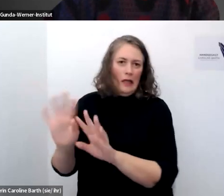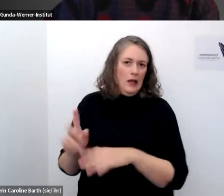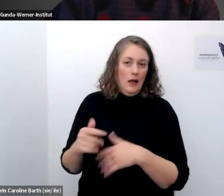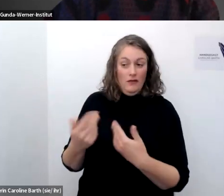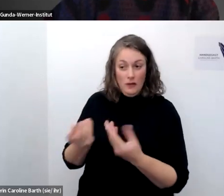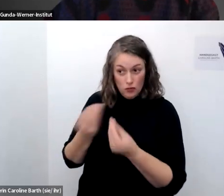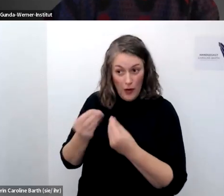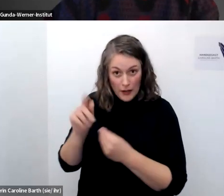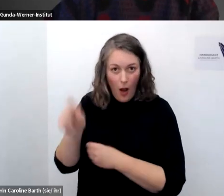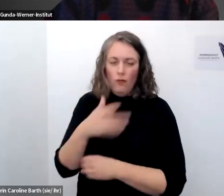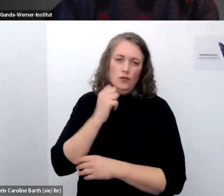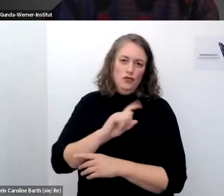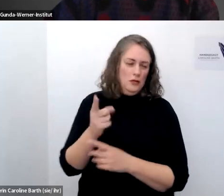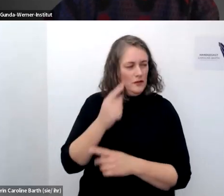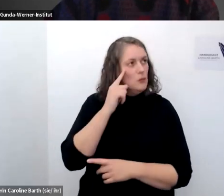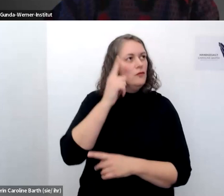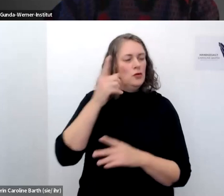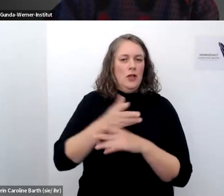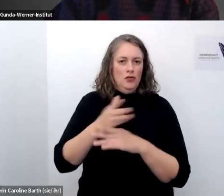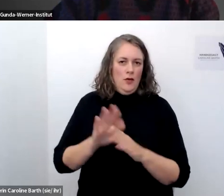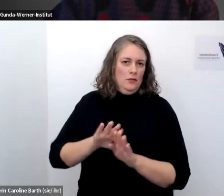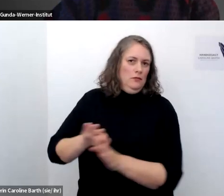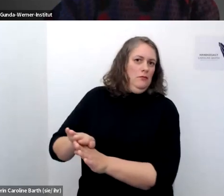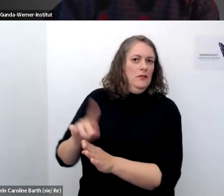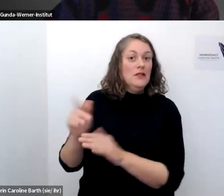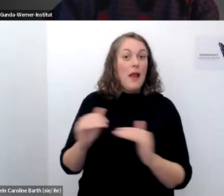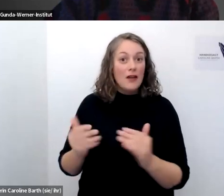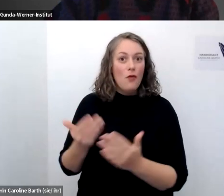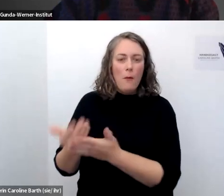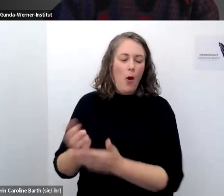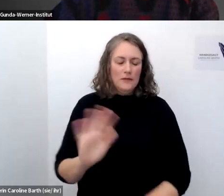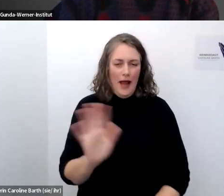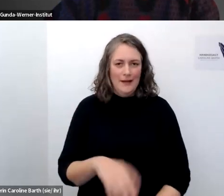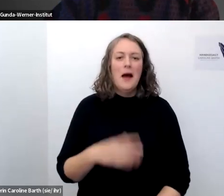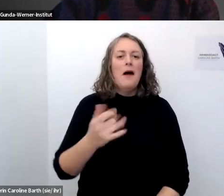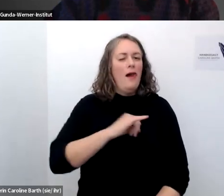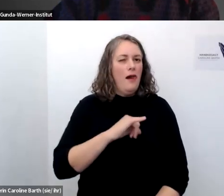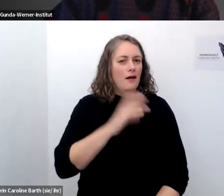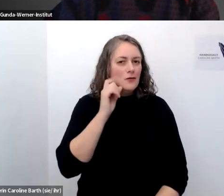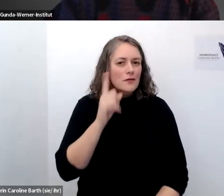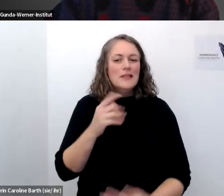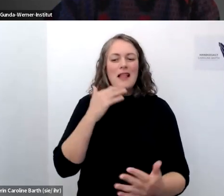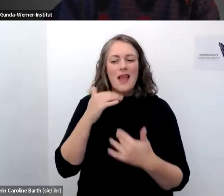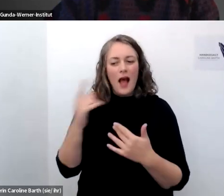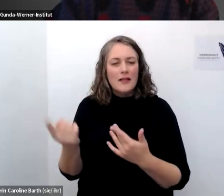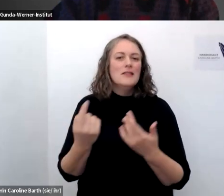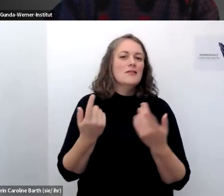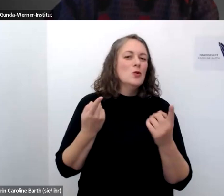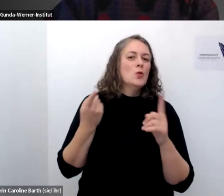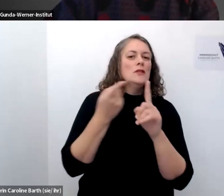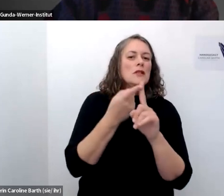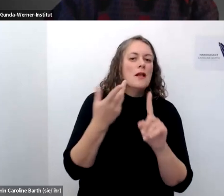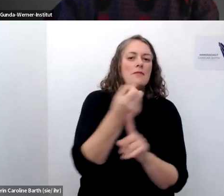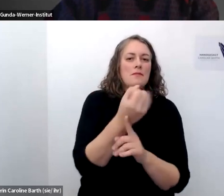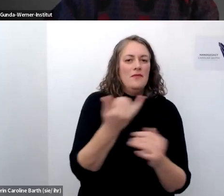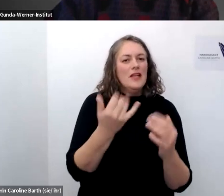sprechen aber natürlich interessiert mich wie diese narrative eben auch ankommen bei zuschauer in